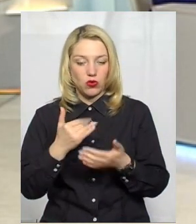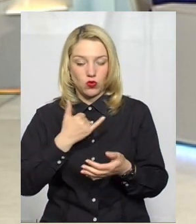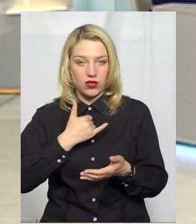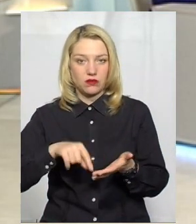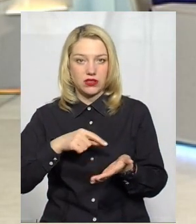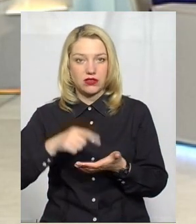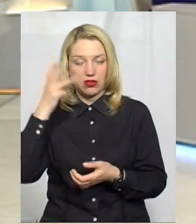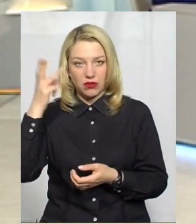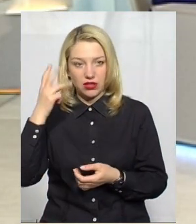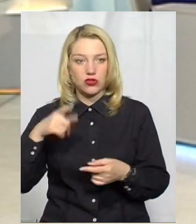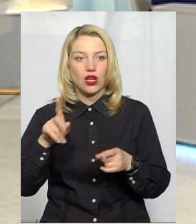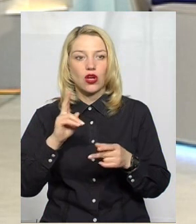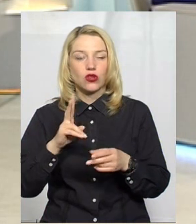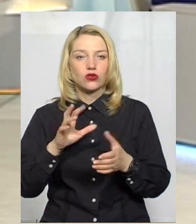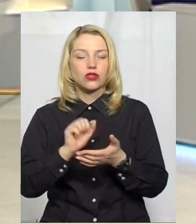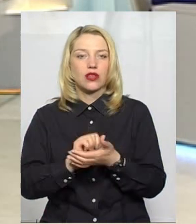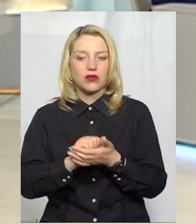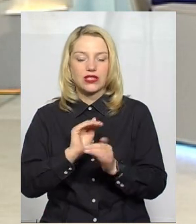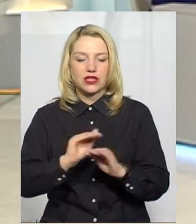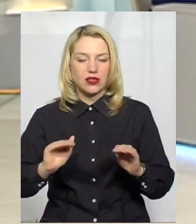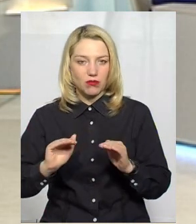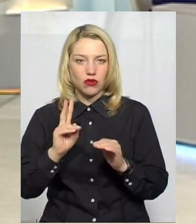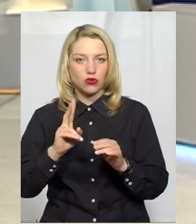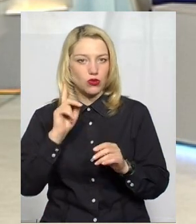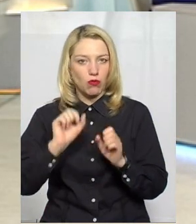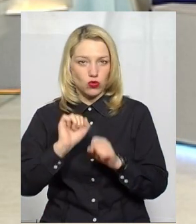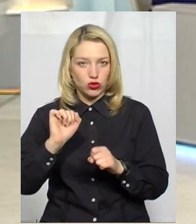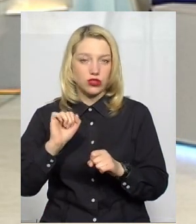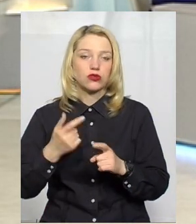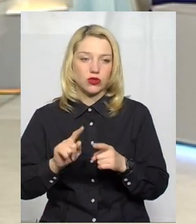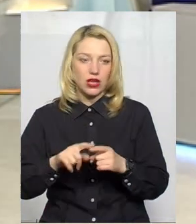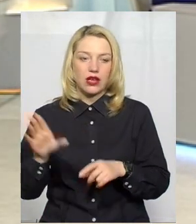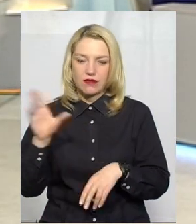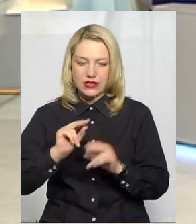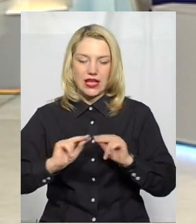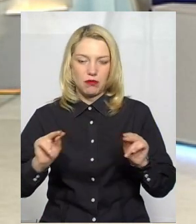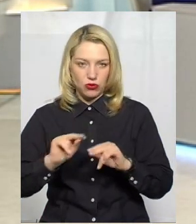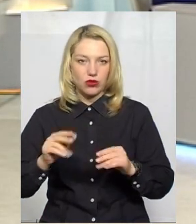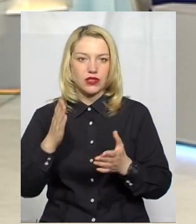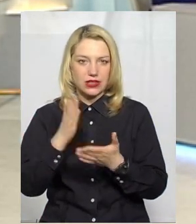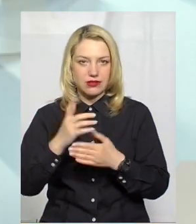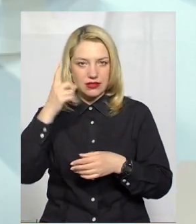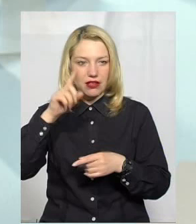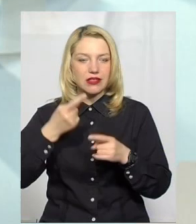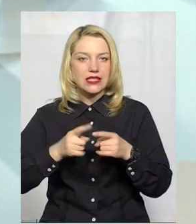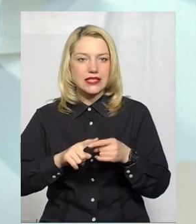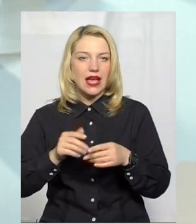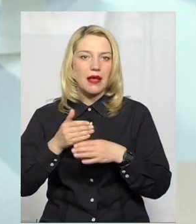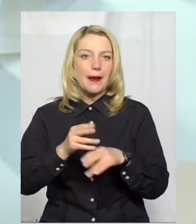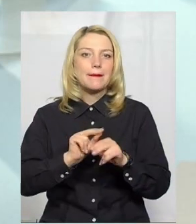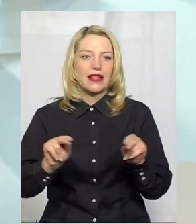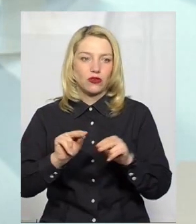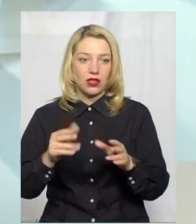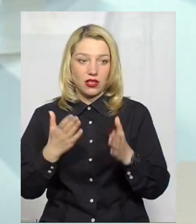в місті Хмельницькому, які займаються з дітьми з порушенням слуху, всі педагоги володіють цим методом. Тому, наприклад, що було в